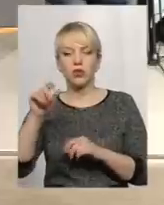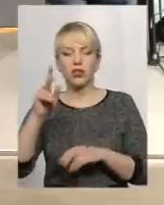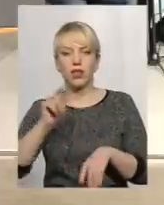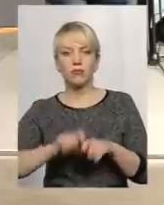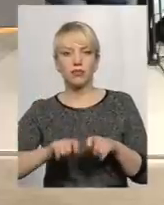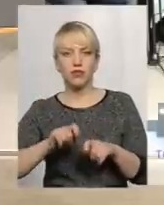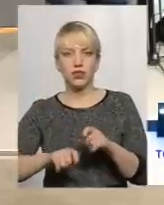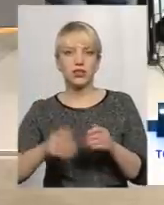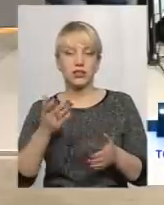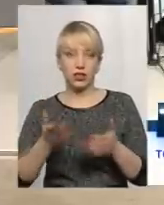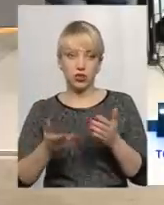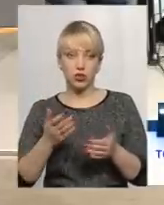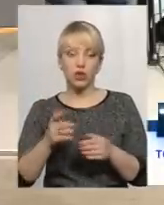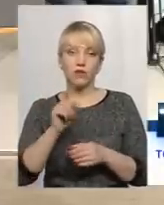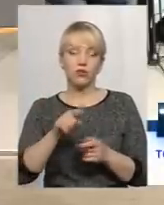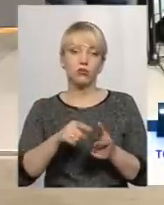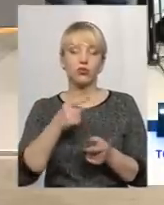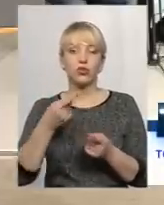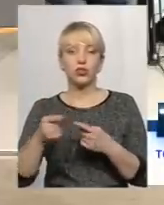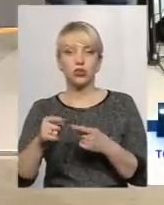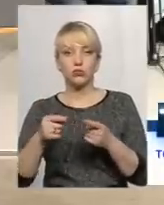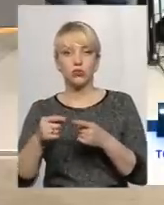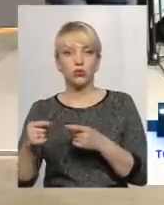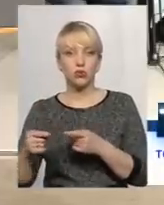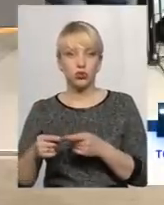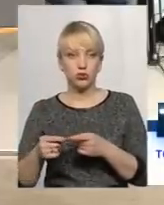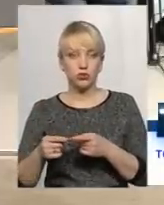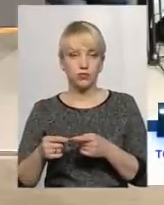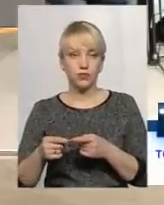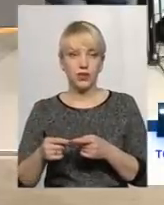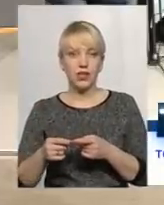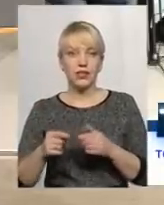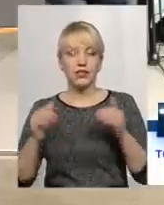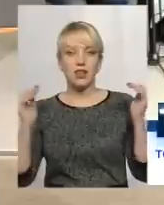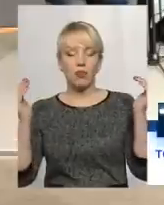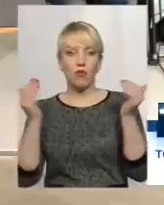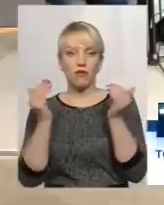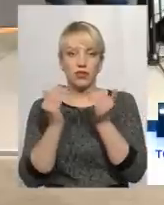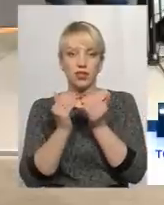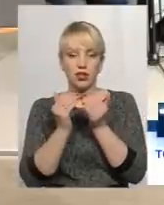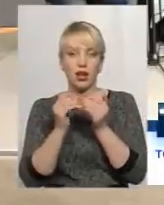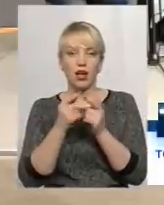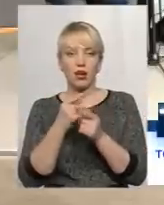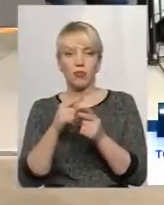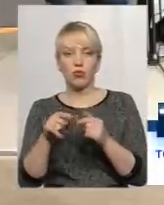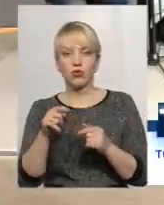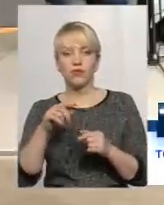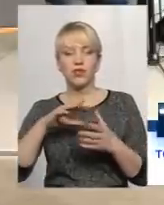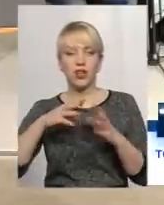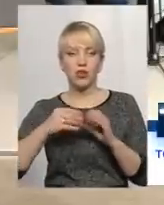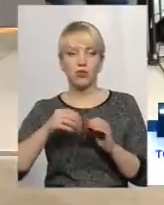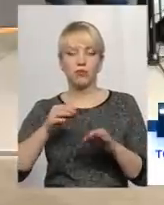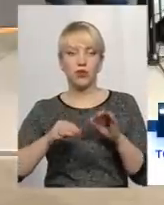якщо в тому чи іншому куточку заповідника, або ж загалом